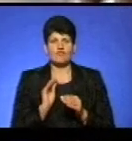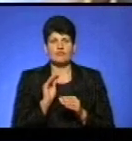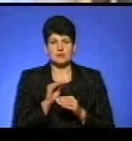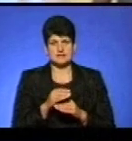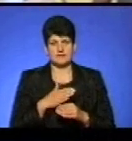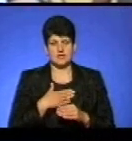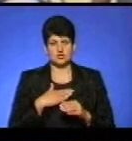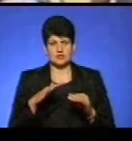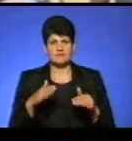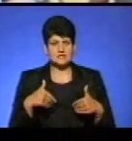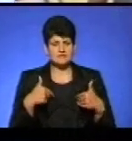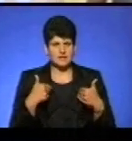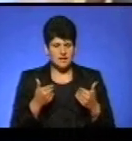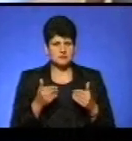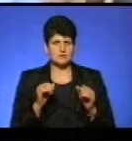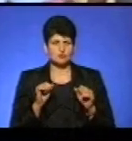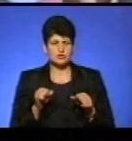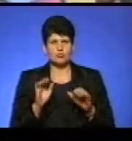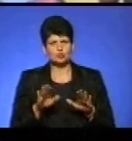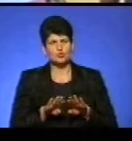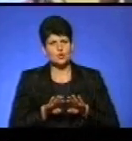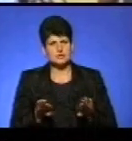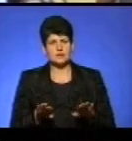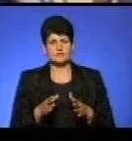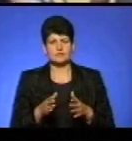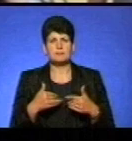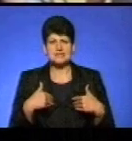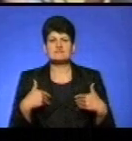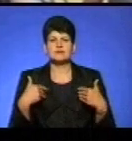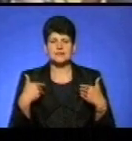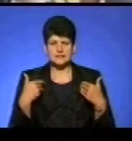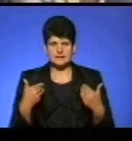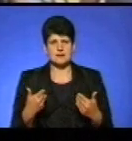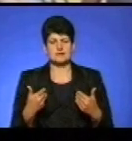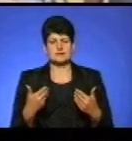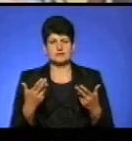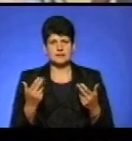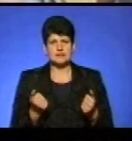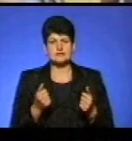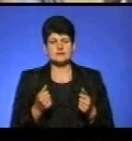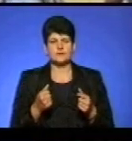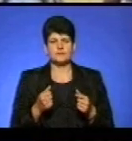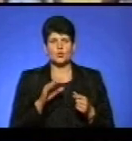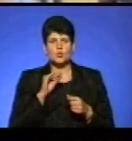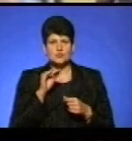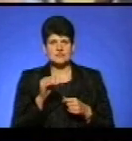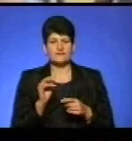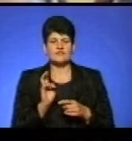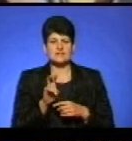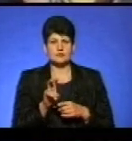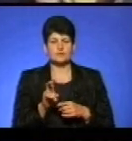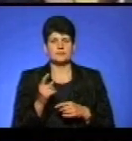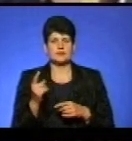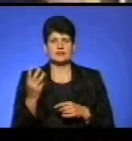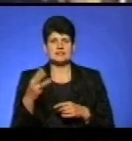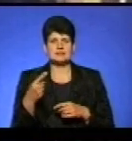дітей. І чи ви зверталися, можливо, будуть роз'єднувати далі? Звичайно, ми зверталися з устним візитом 31 серпня до пана